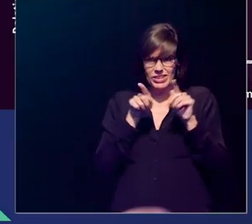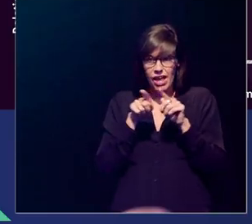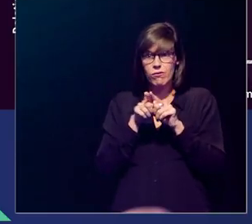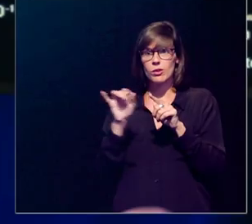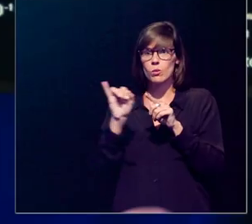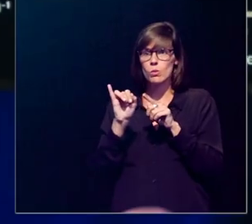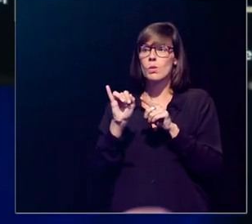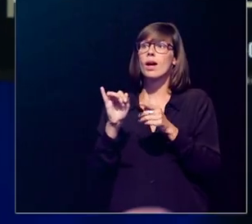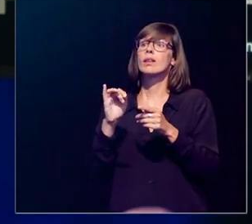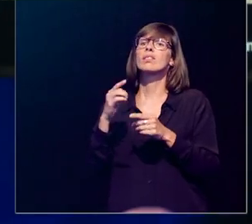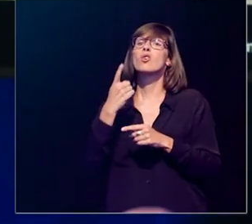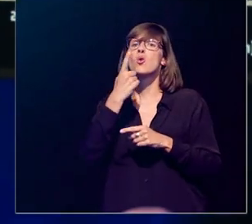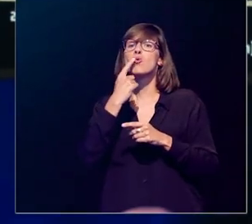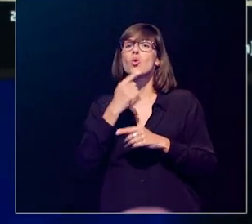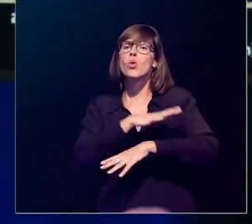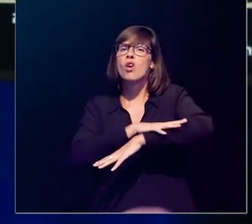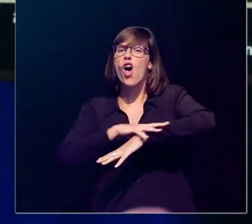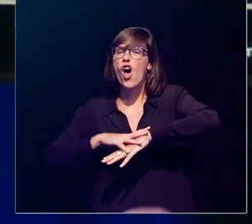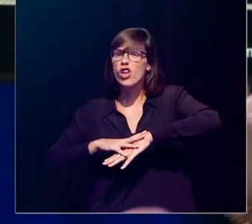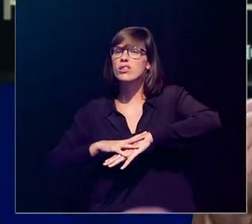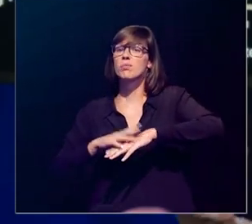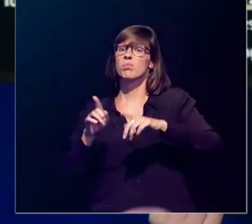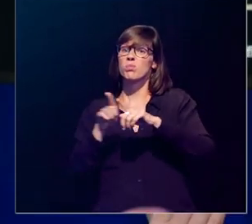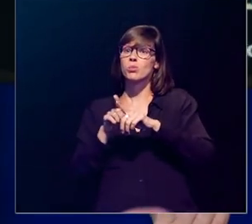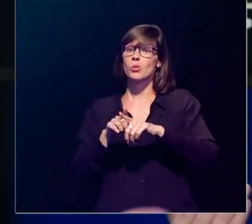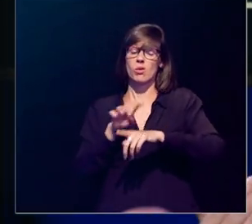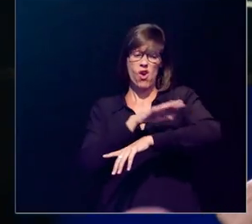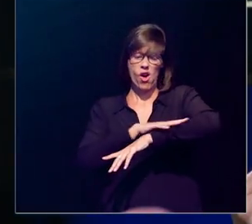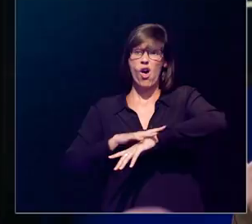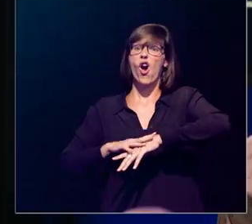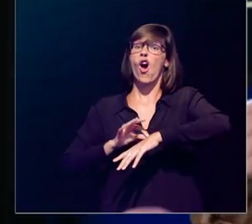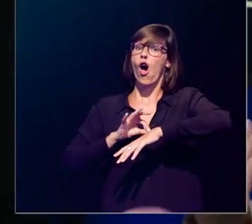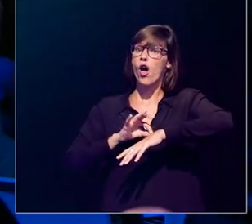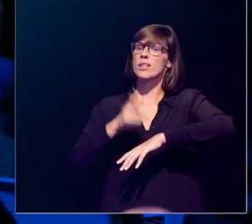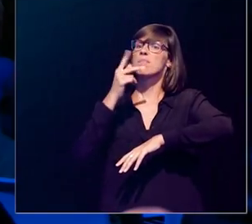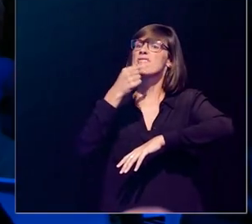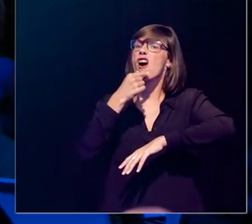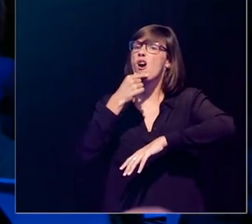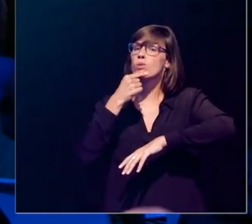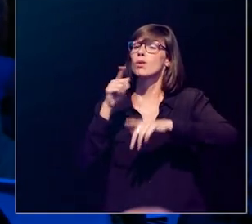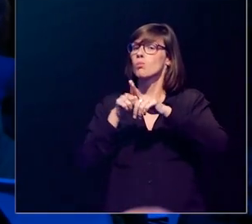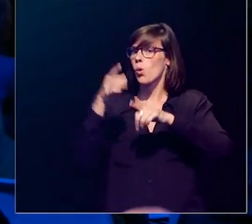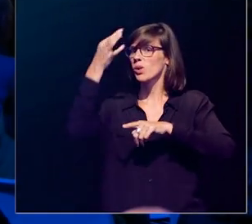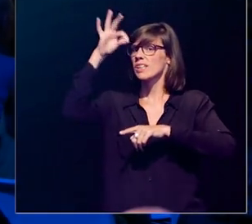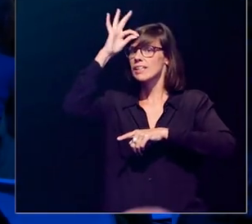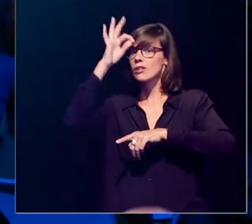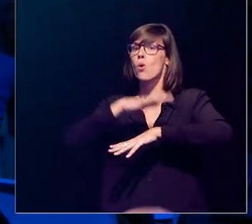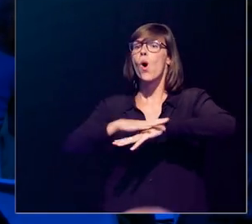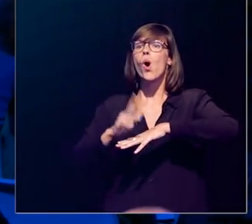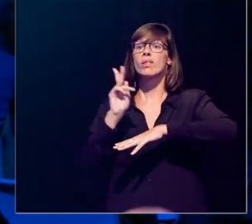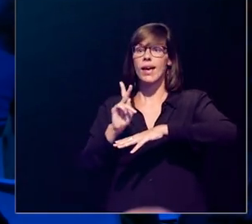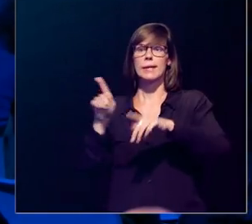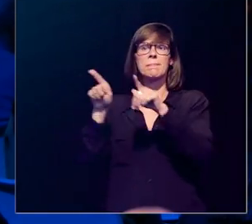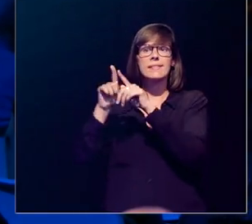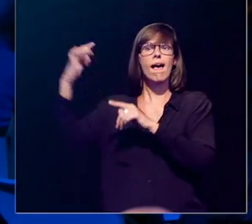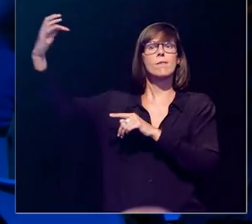om roodheid van de huid te krijgen, maar ook om veroudering van de huid te krijgen en het risico op huidkanker te vergroten.